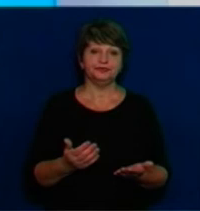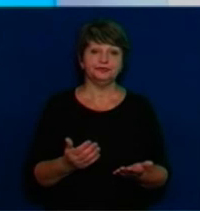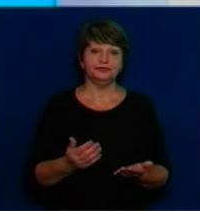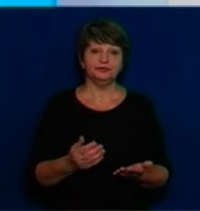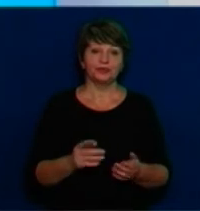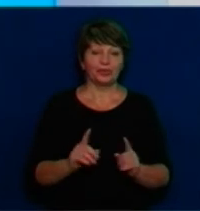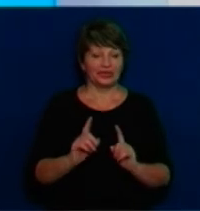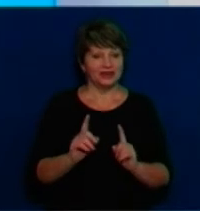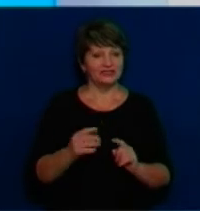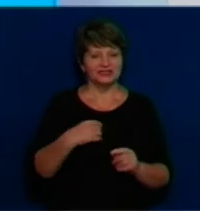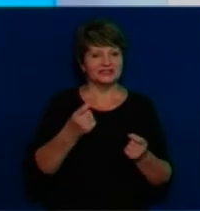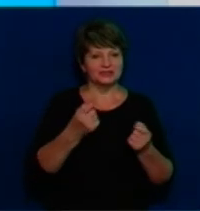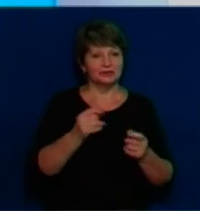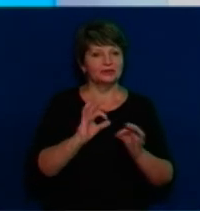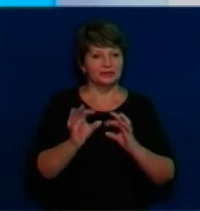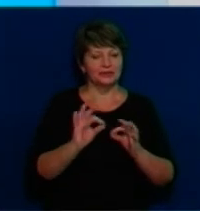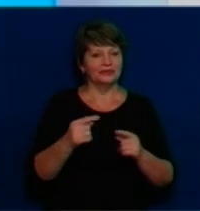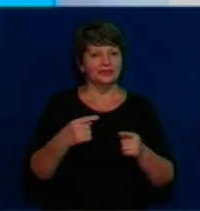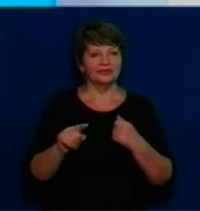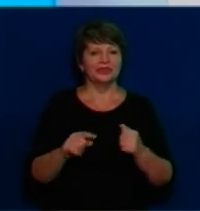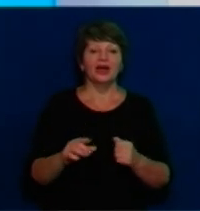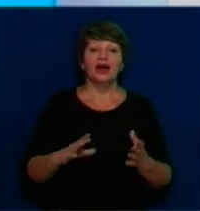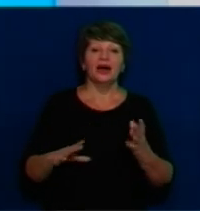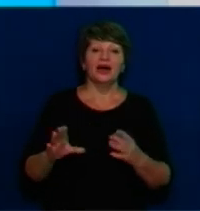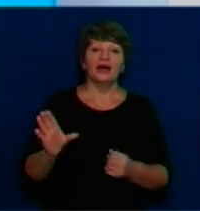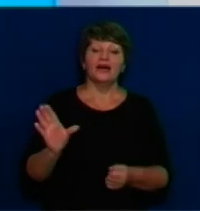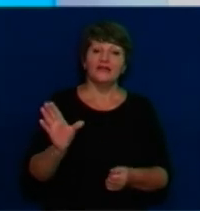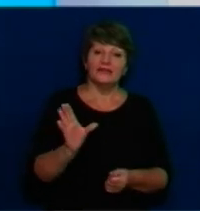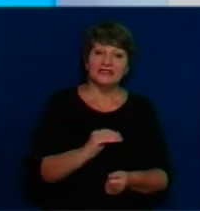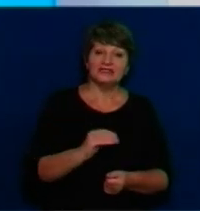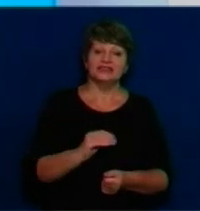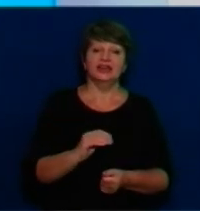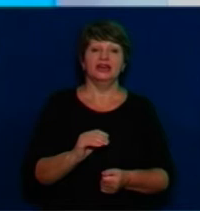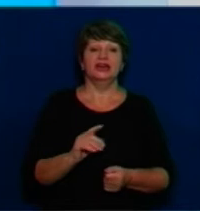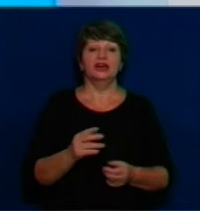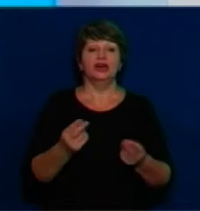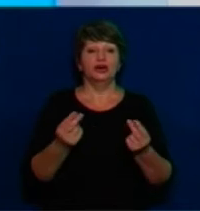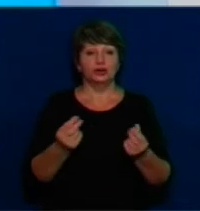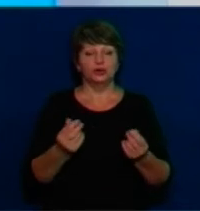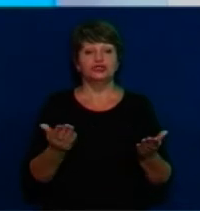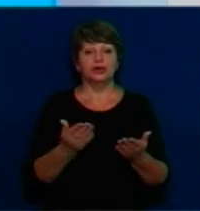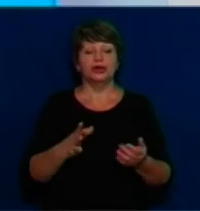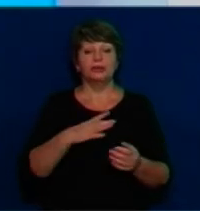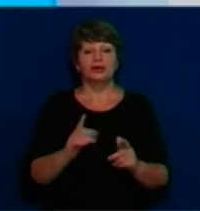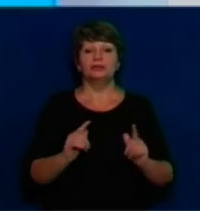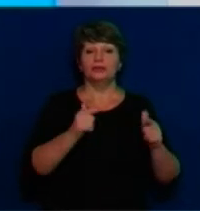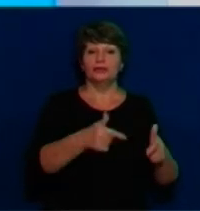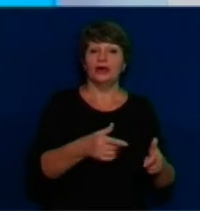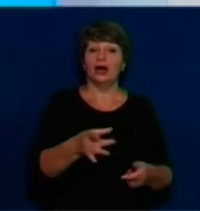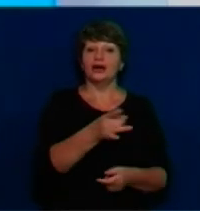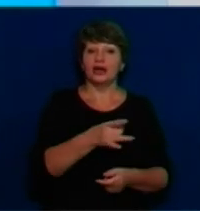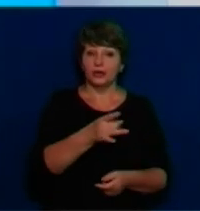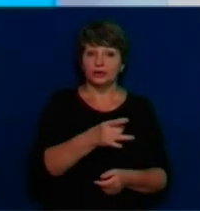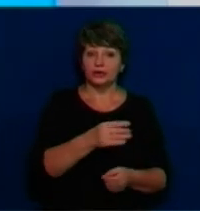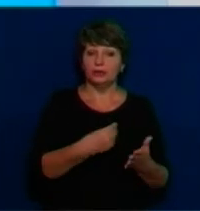Це... Щас, поясню, трошки по-іншому. Тобто, все, що платиться зараз, ті гроші, які раніше йшли в районний бюджет, зараз будуть йти